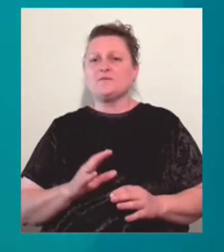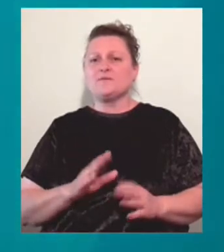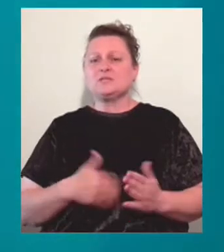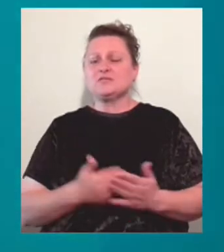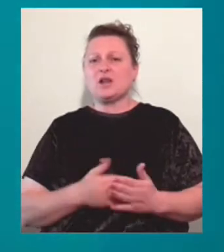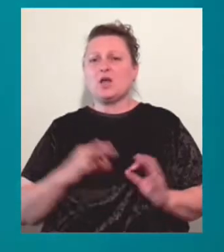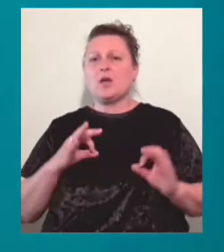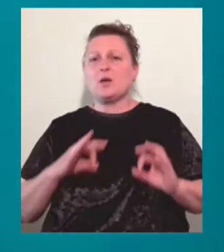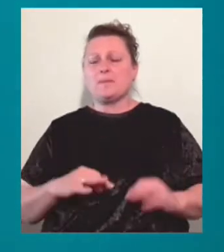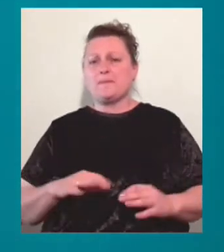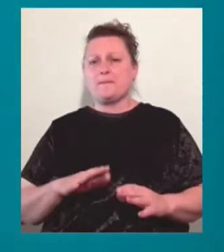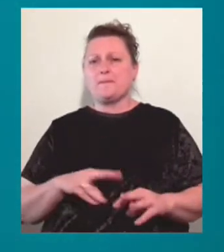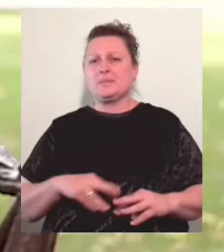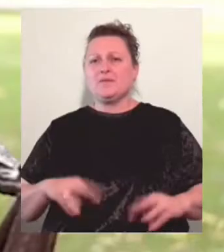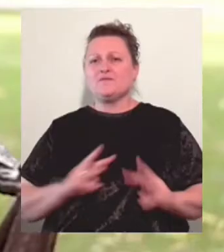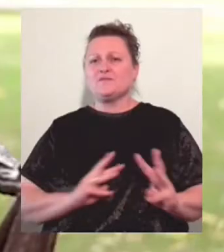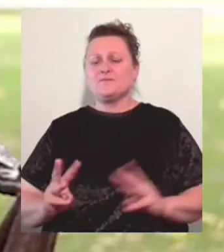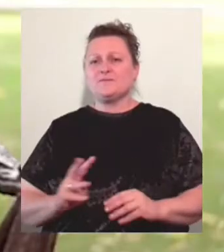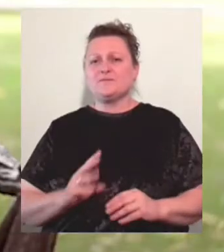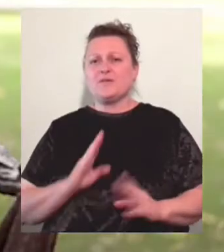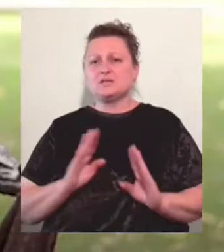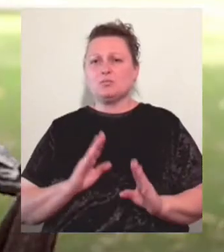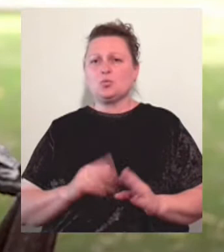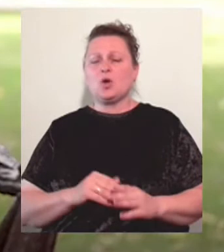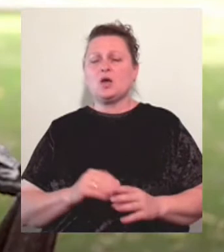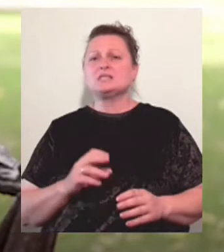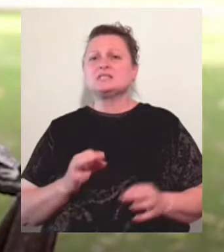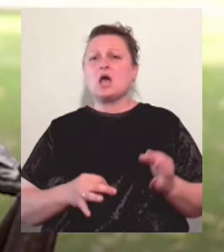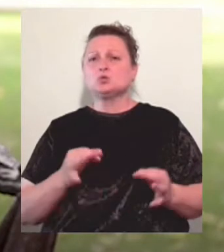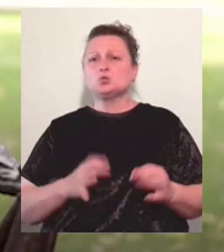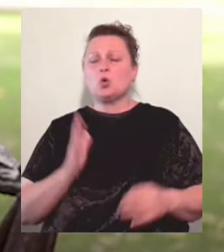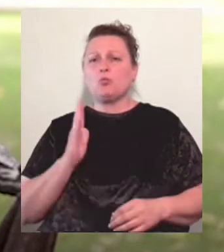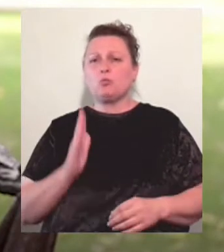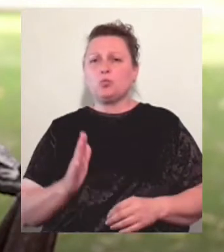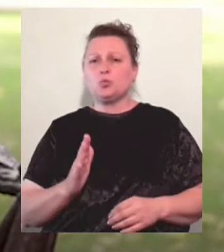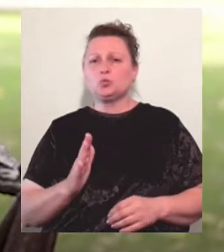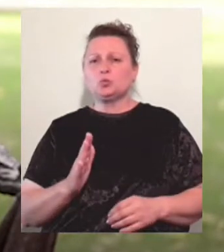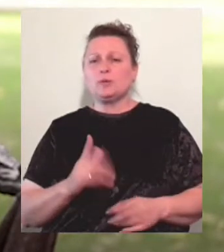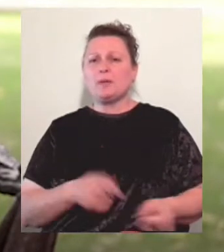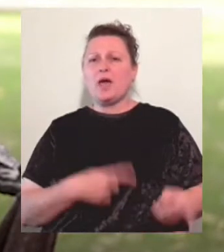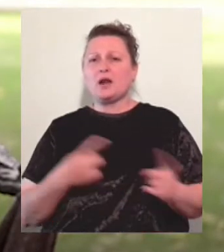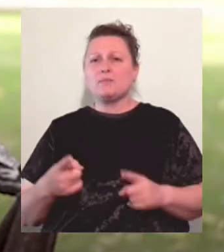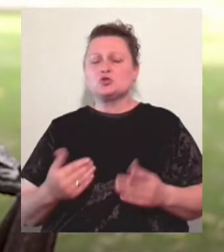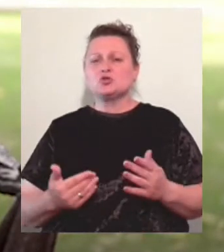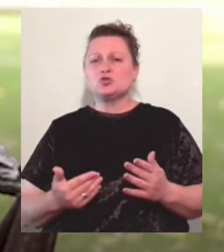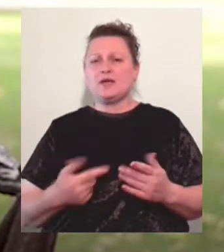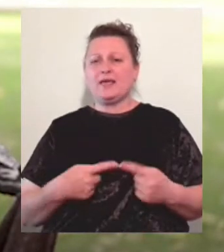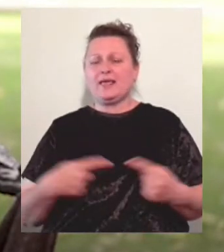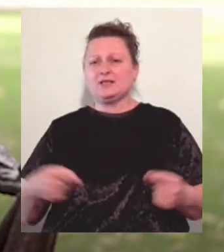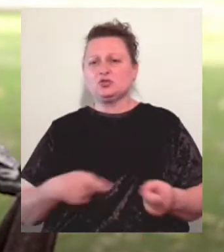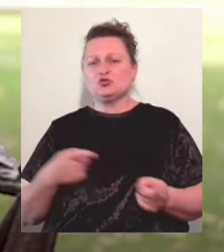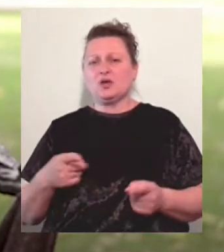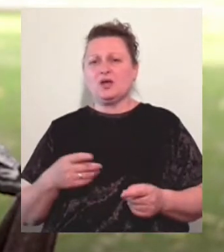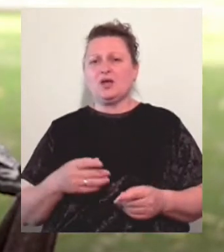Міністерства юстиції України у Фейсбук. Засуджені будуть переміщені до інших установ виконання покарань, як правило, з